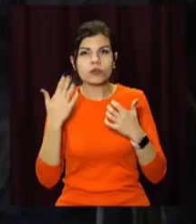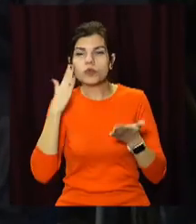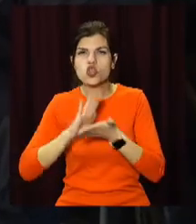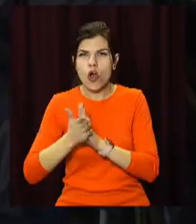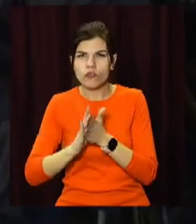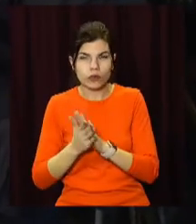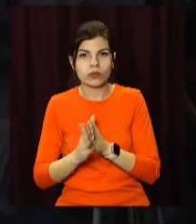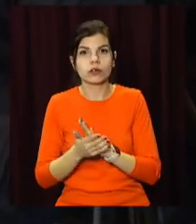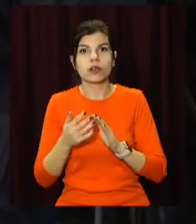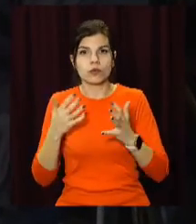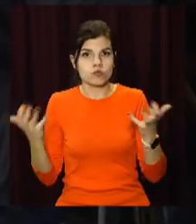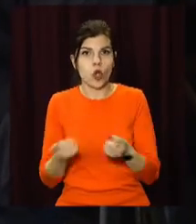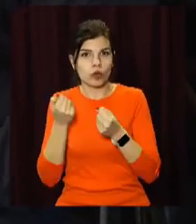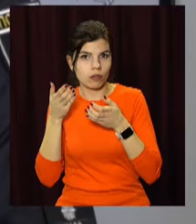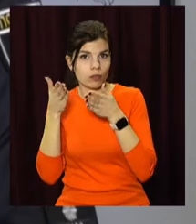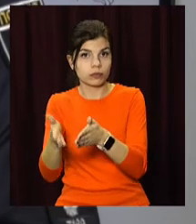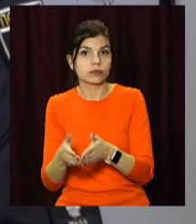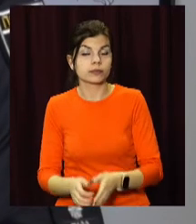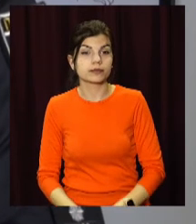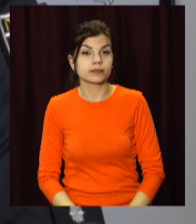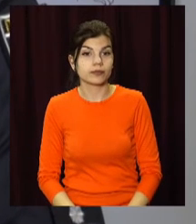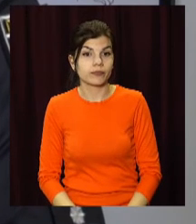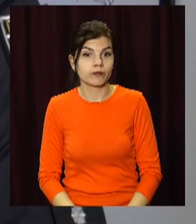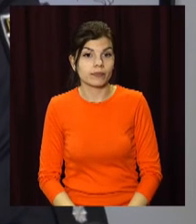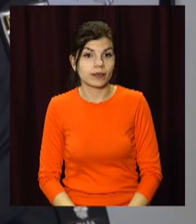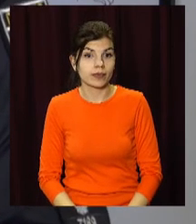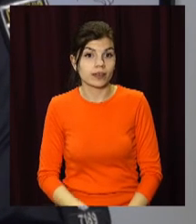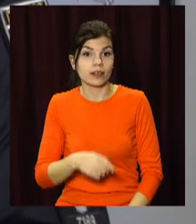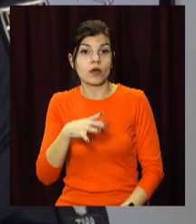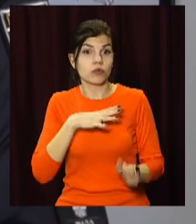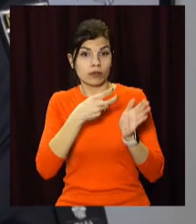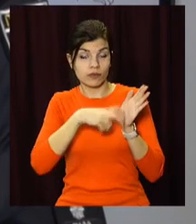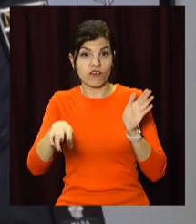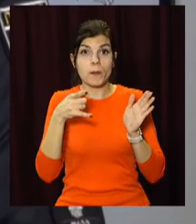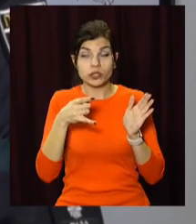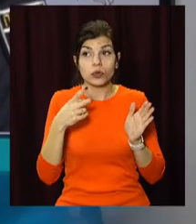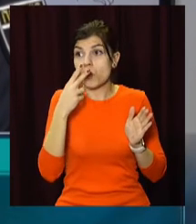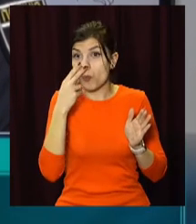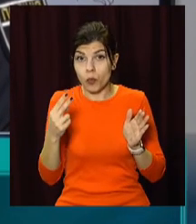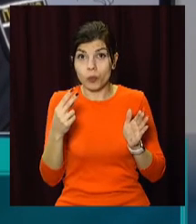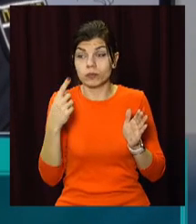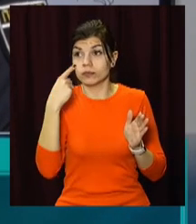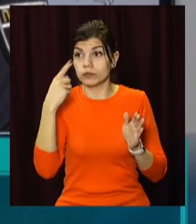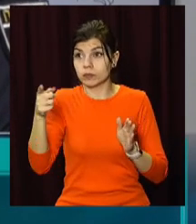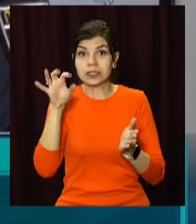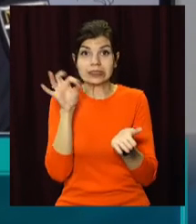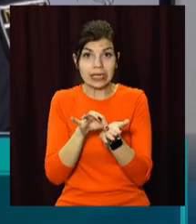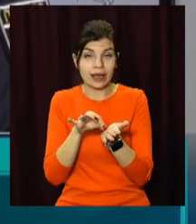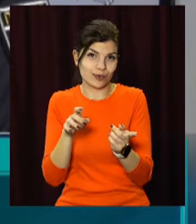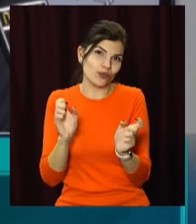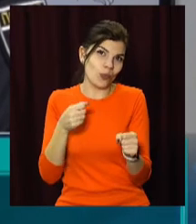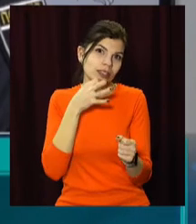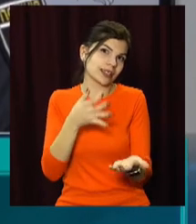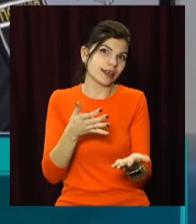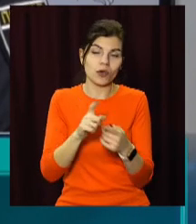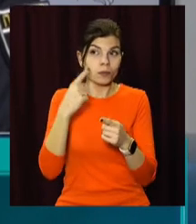Прожогом кинулися на допомогу. Вибігли з машини, побачили ціль, можна так сказати, і